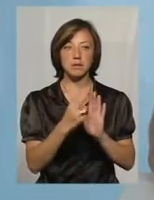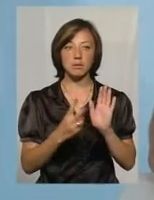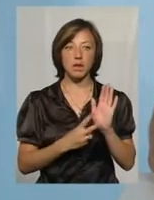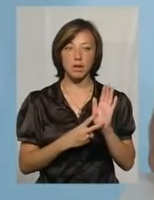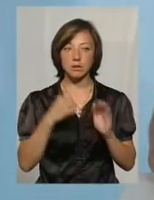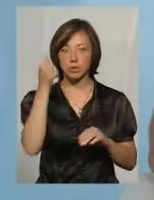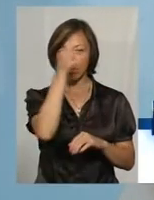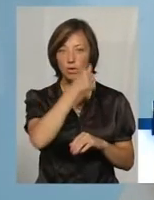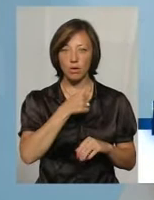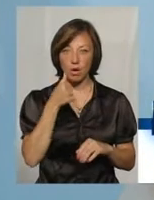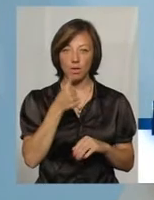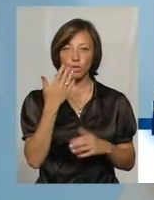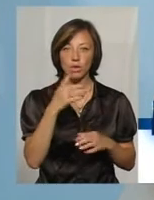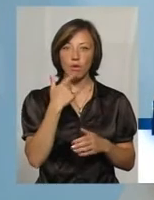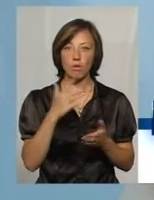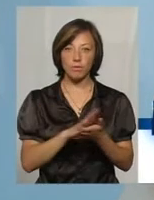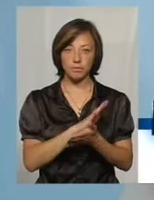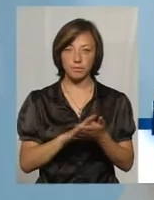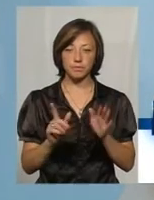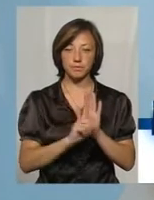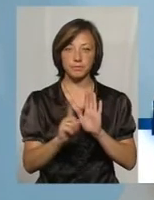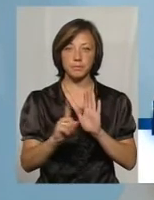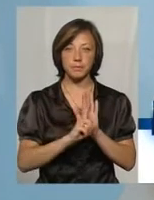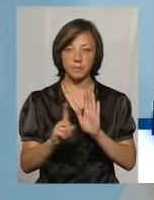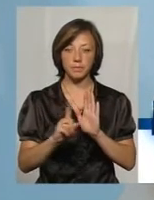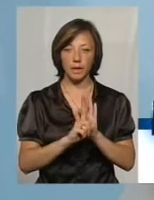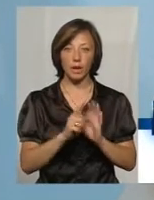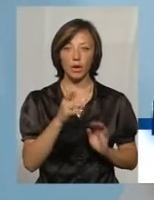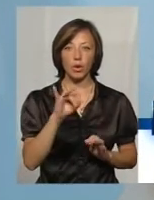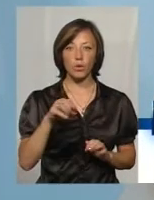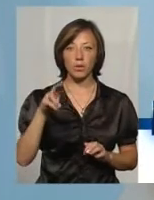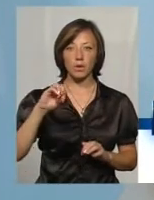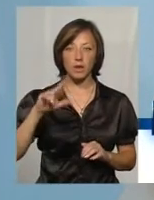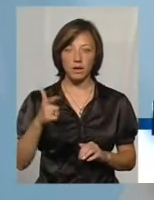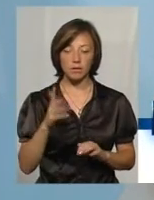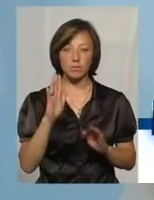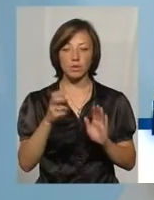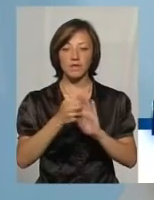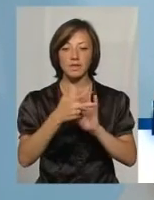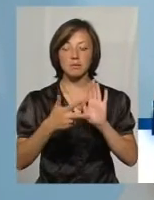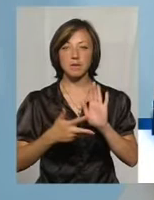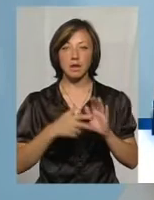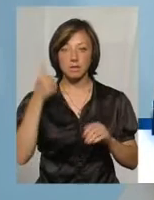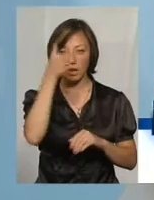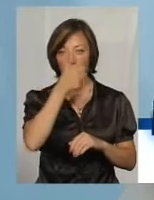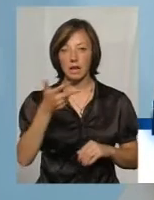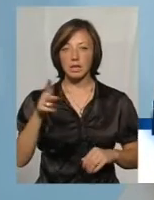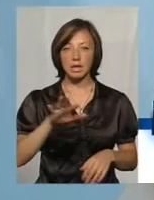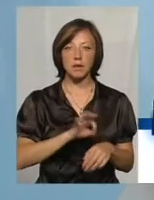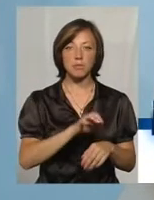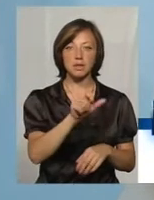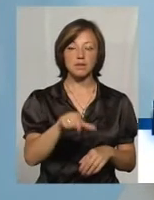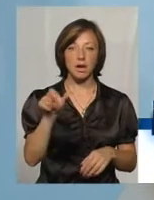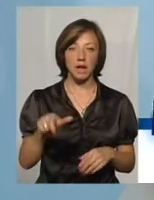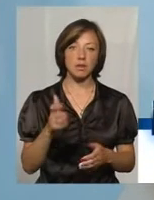на гемодіалізі, в грудні 2017 року буде 18 років. Три пацієнта, які